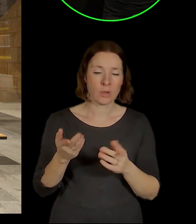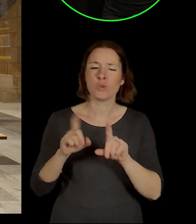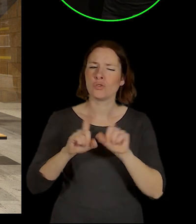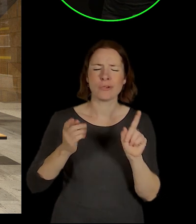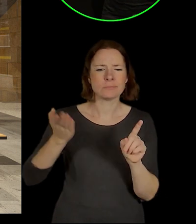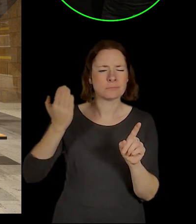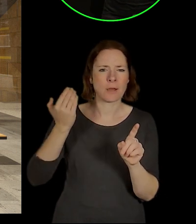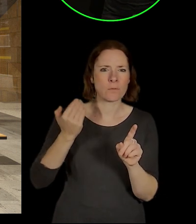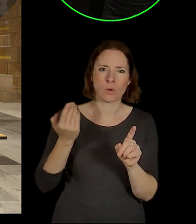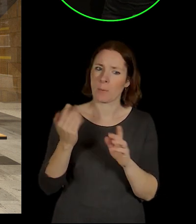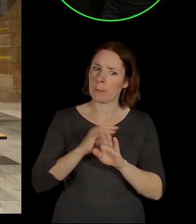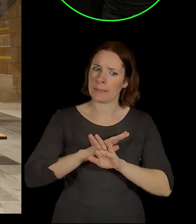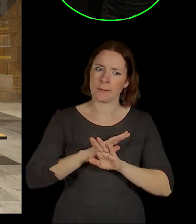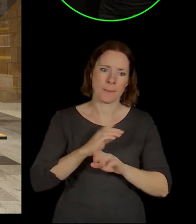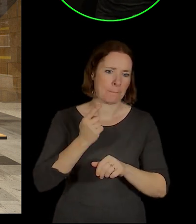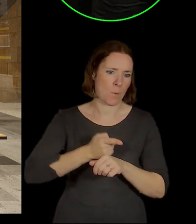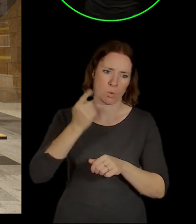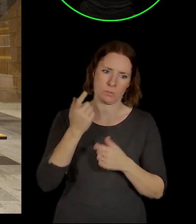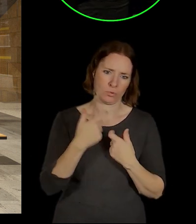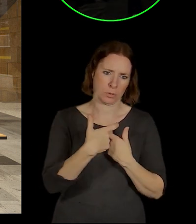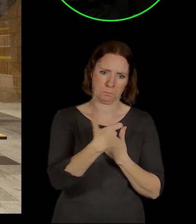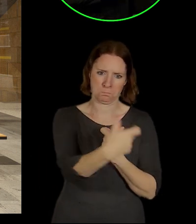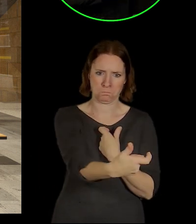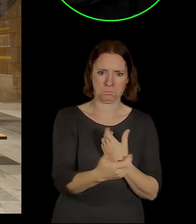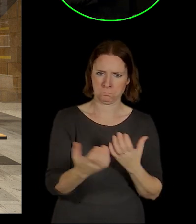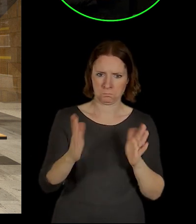nesmělo být nic než ještěrka jako na tom nástupiště.